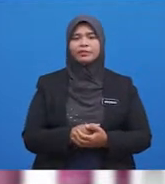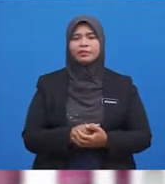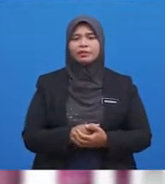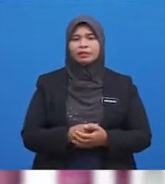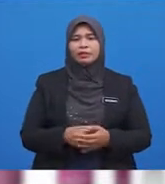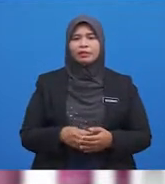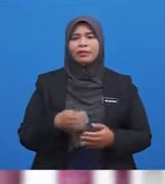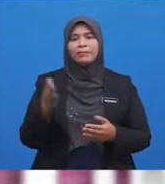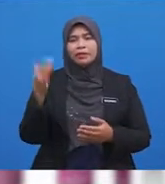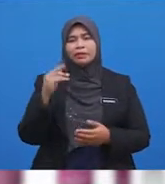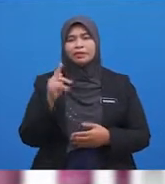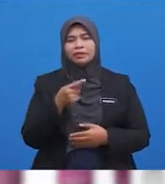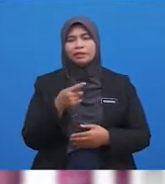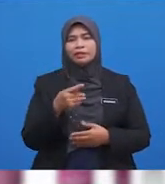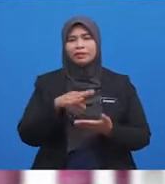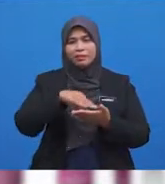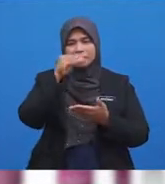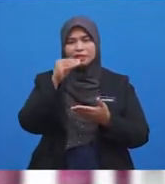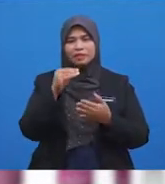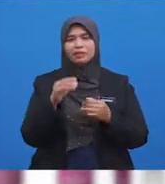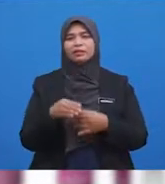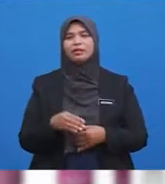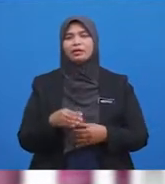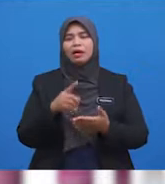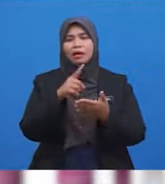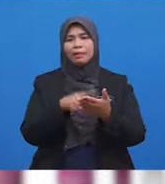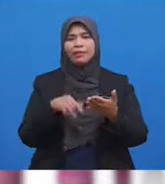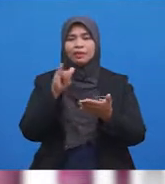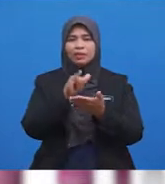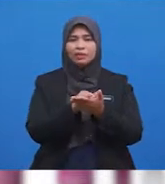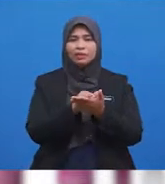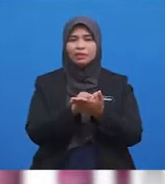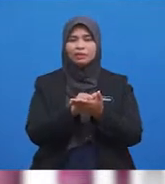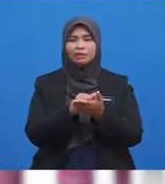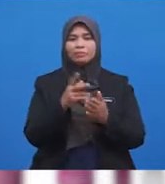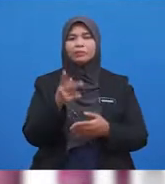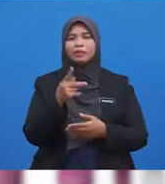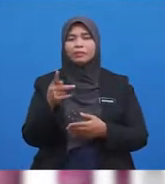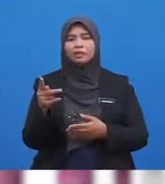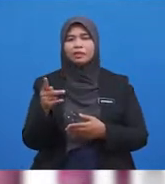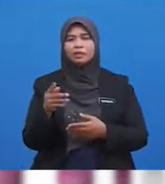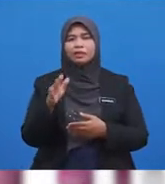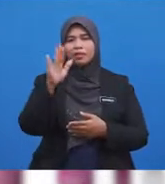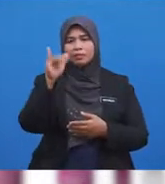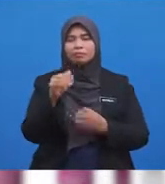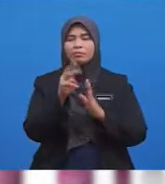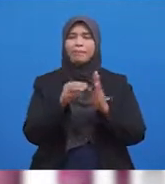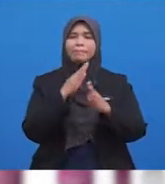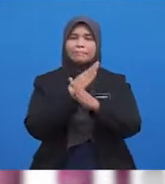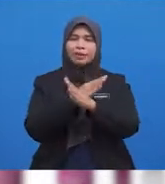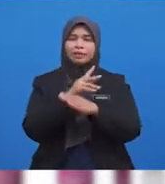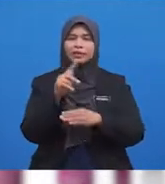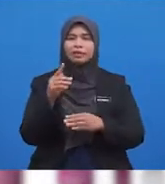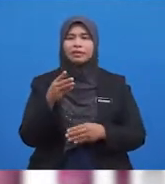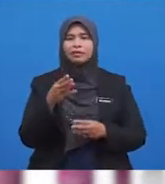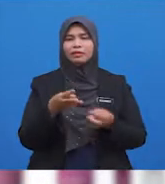Mari Kita Pelajari Pula Apa Itu Perkara Perkara Membatalkan